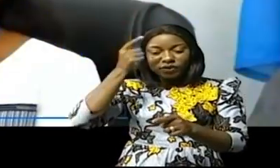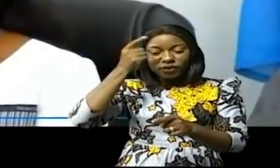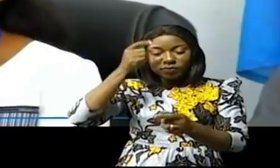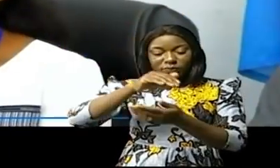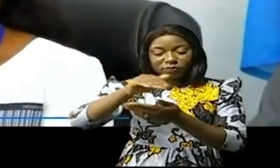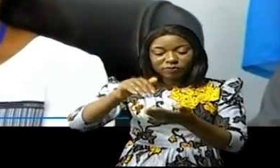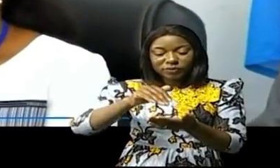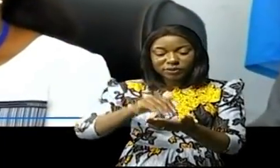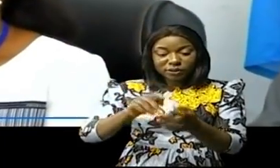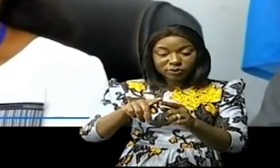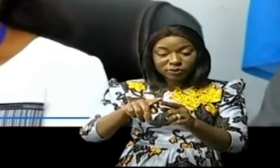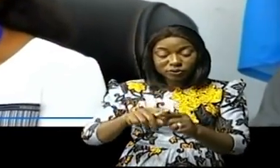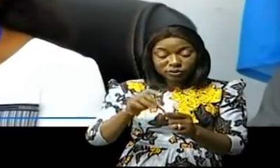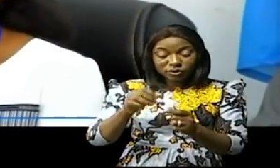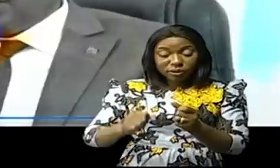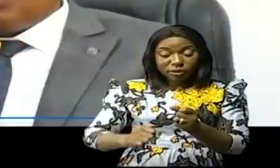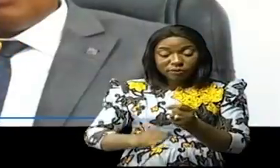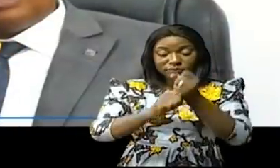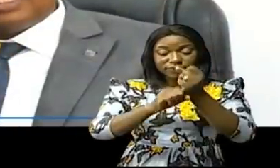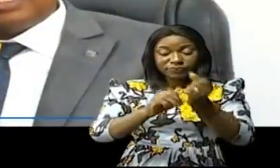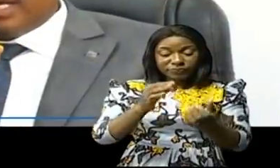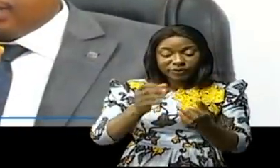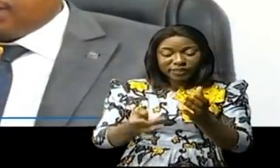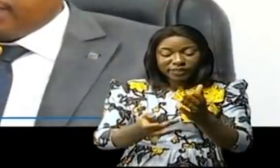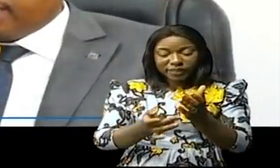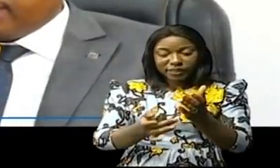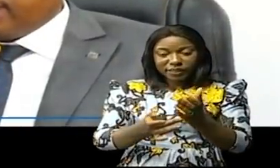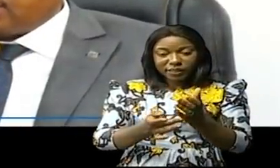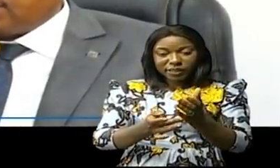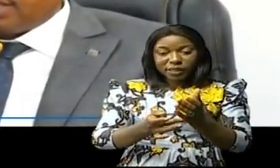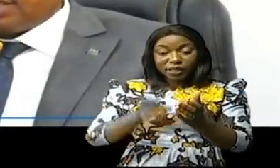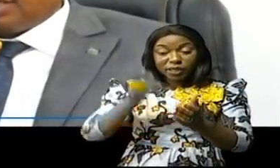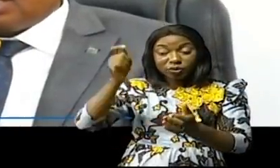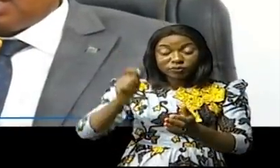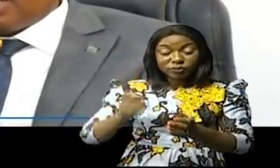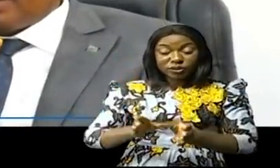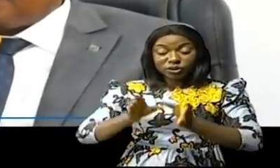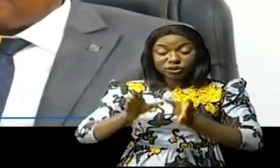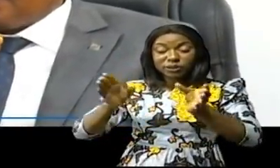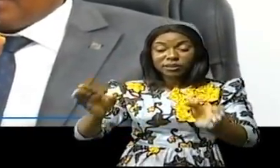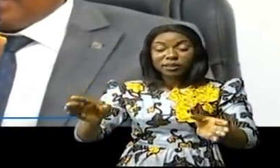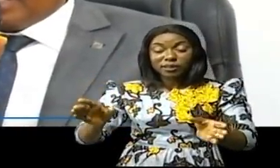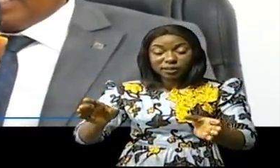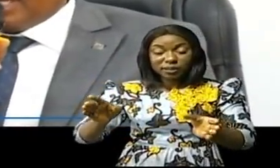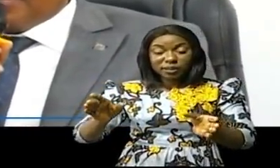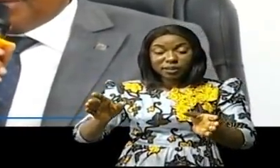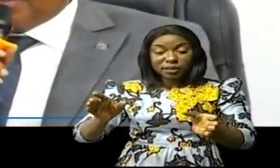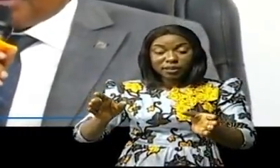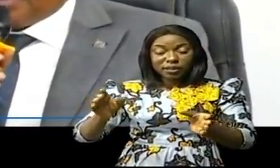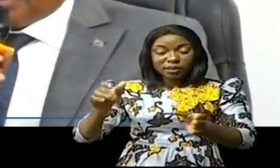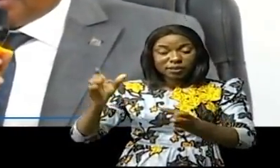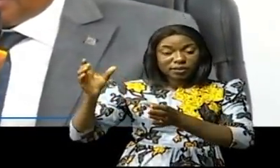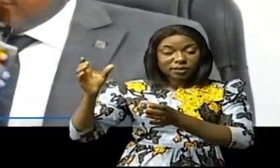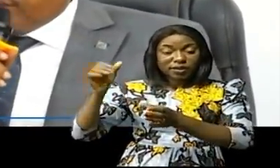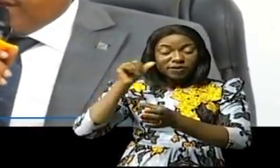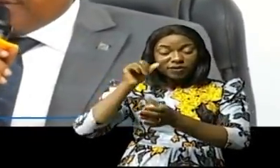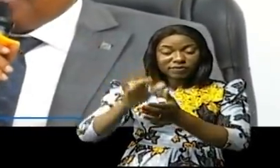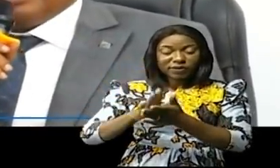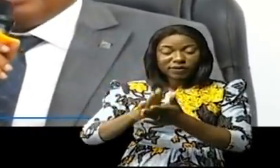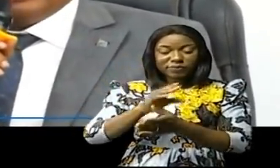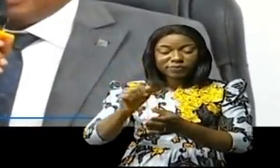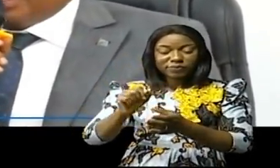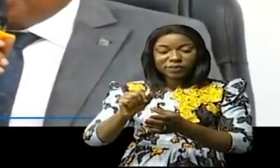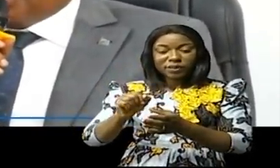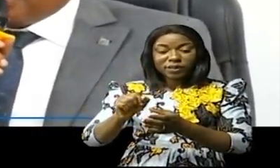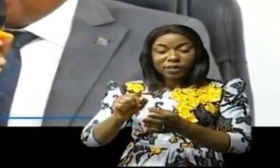techniquement et financièrement le commissariat général en charge d'IJAR et de la femme en